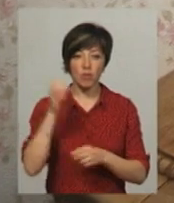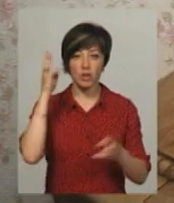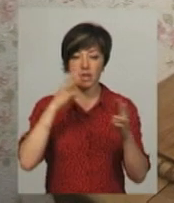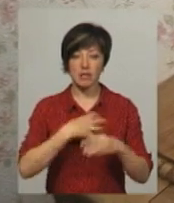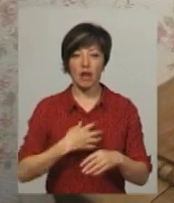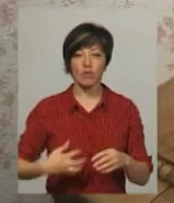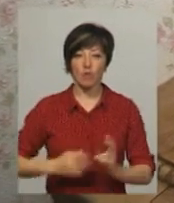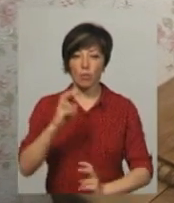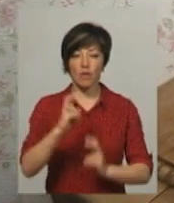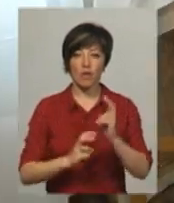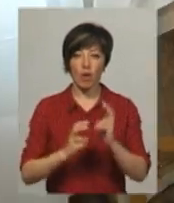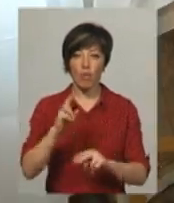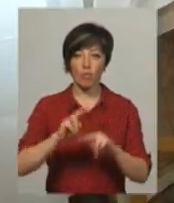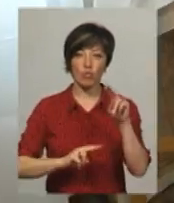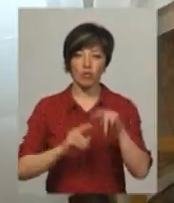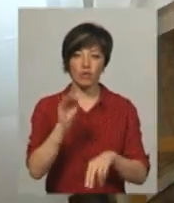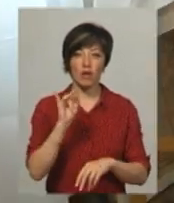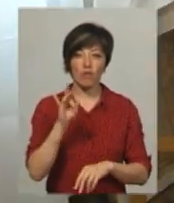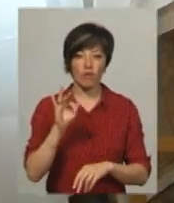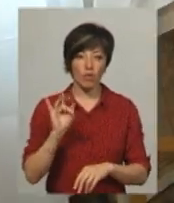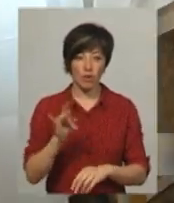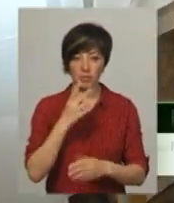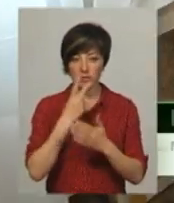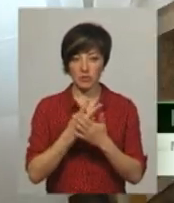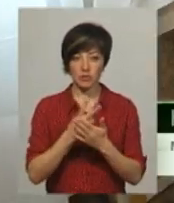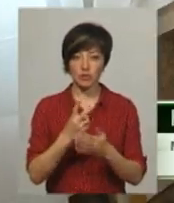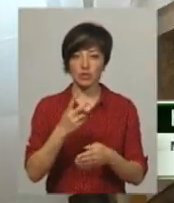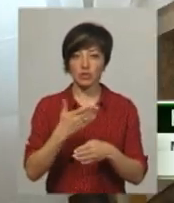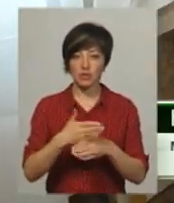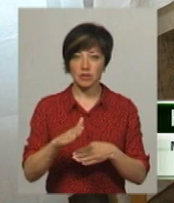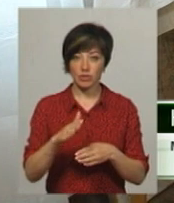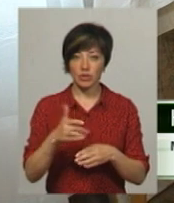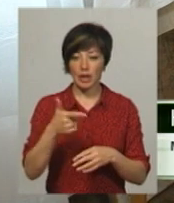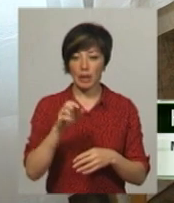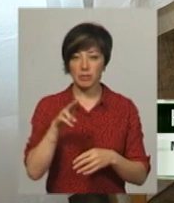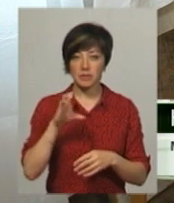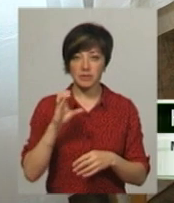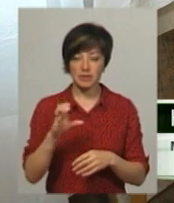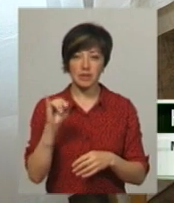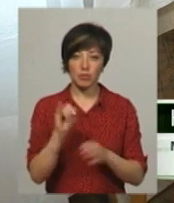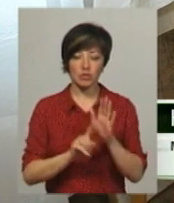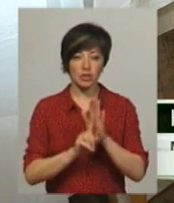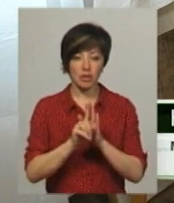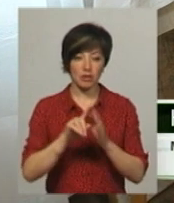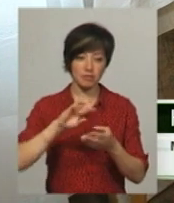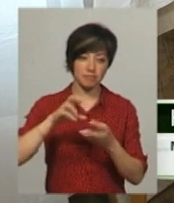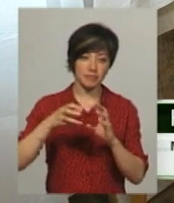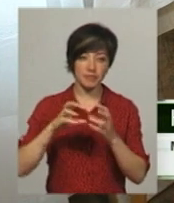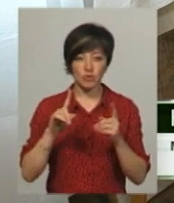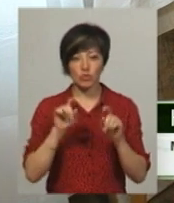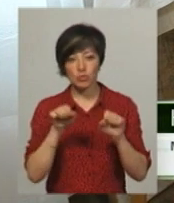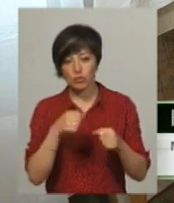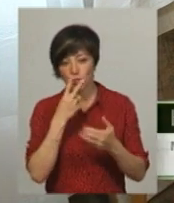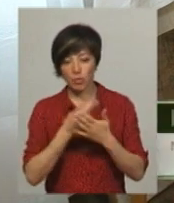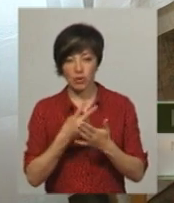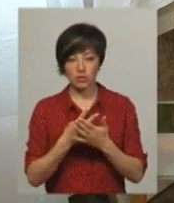Славуцькому комбінаті «Будфарфор». Я просто беру перед собою частину гіпса і я починаю її крутити. Що я можу в ній